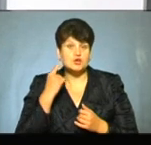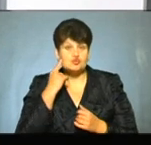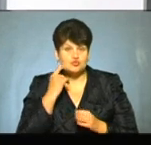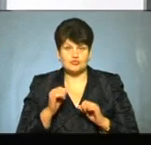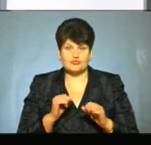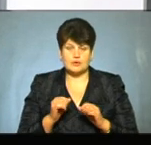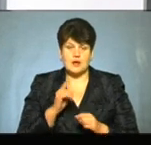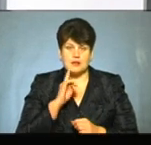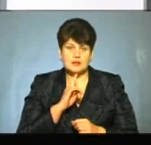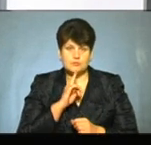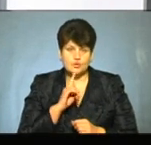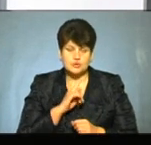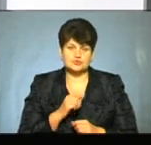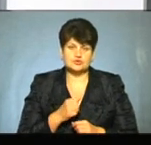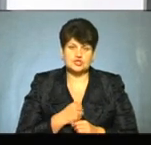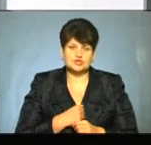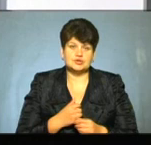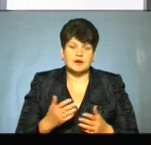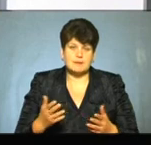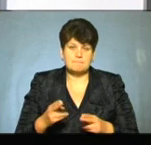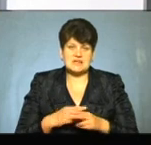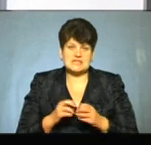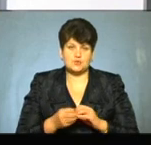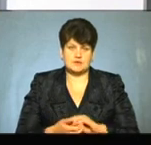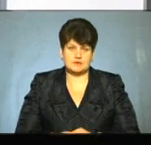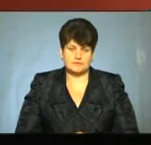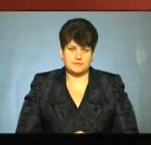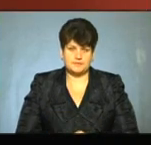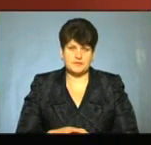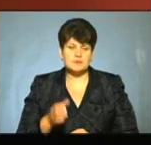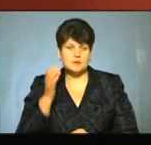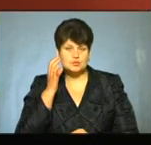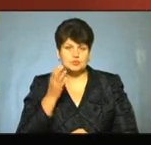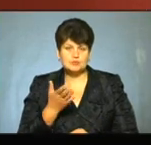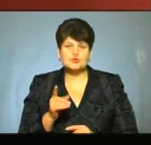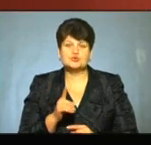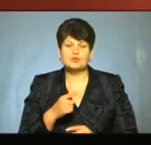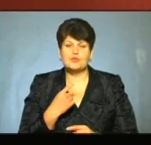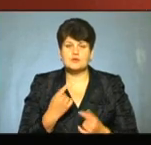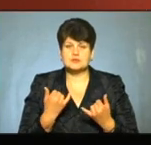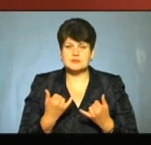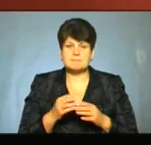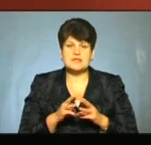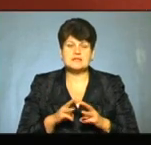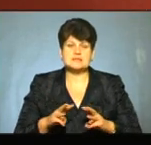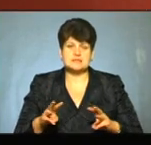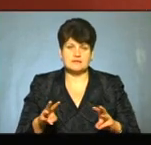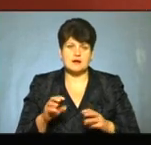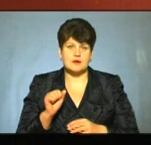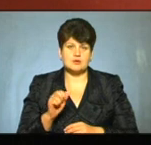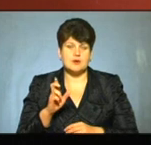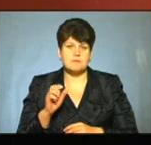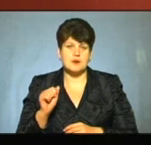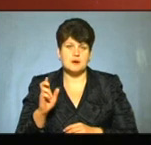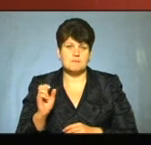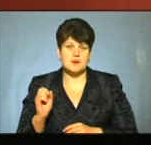чують уряді, але поки що, на жаль, безрезультативно. Давайте ми почуємо, що з цього приводу каже міністерка Альона Бабак.